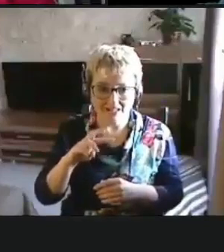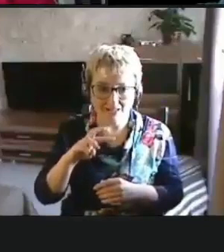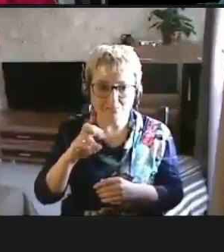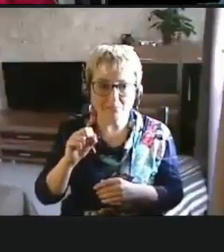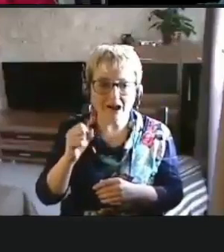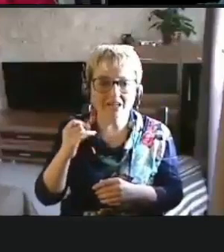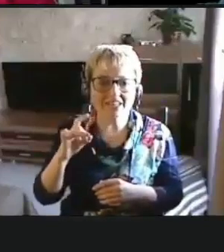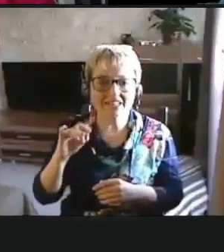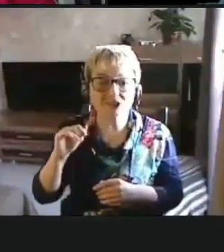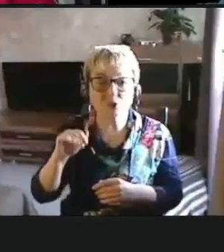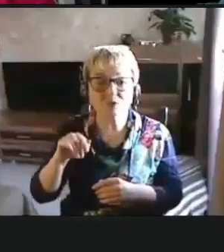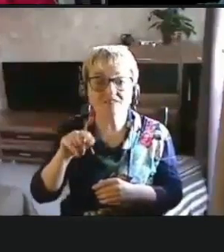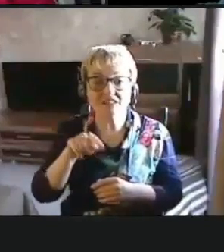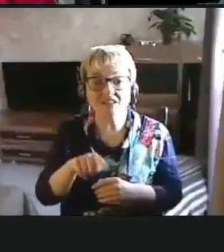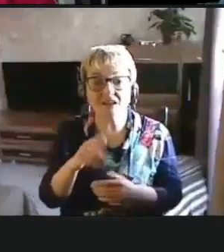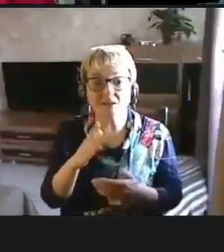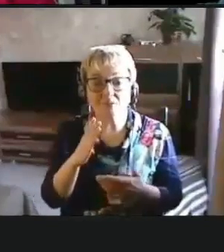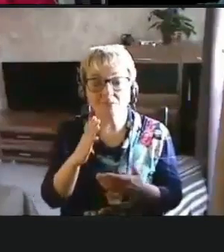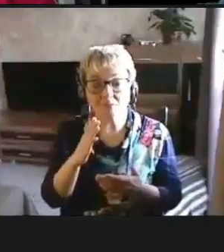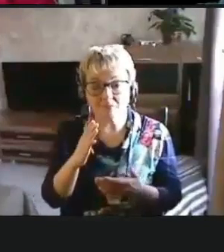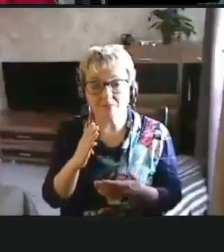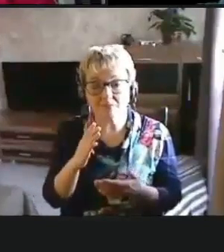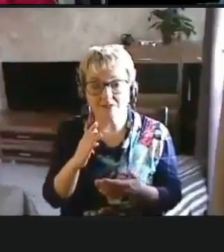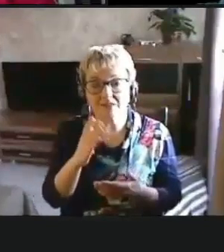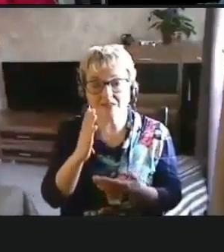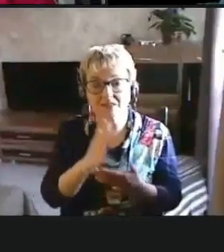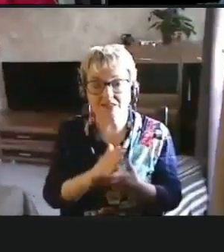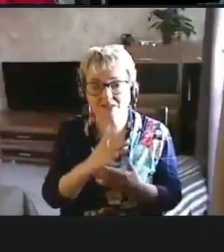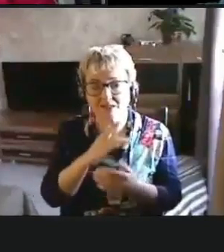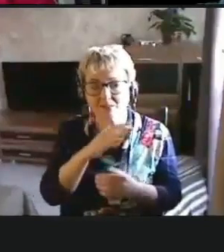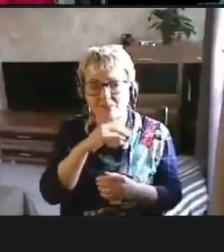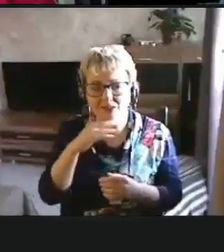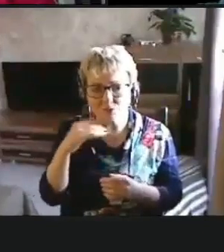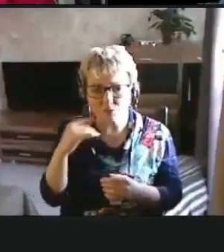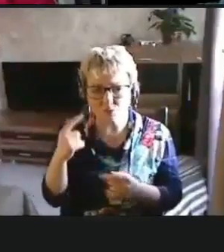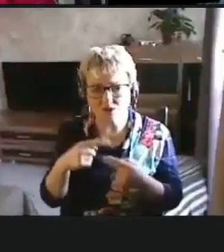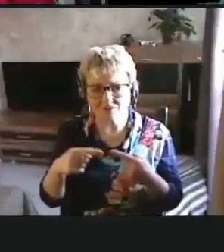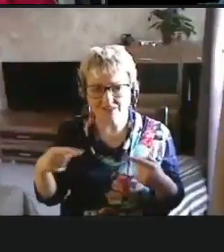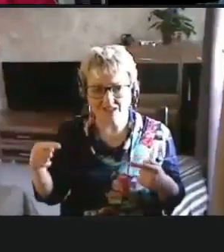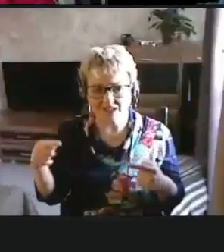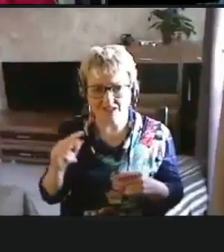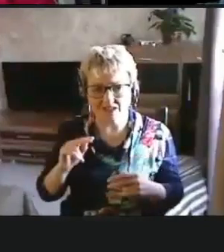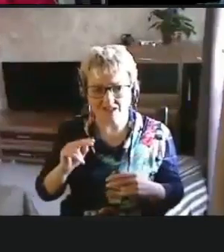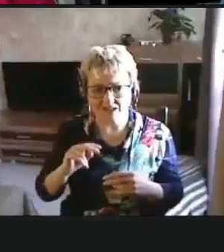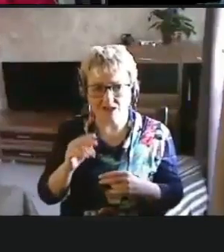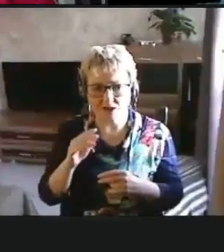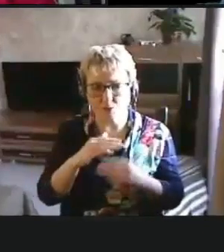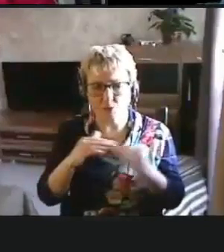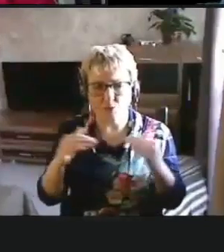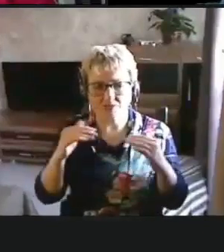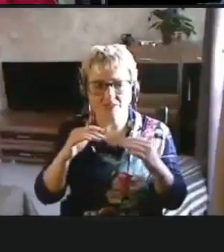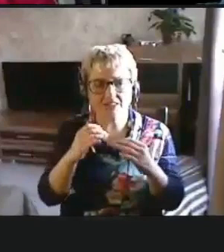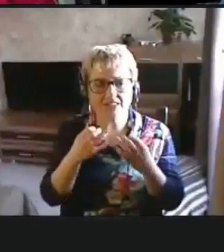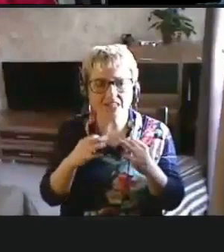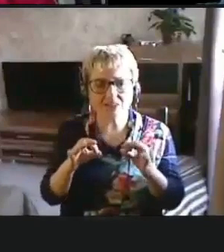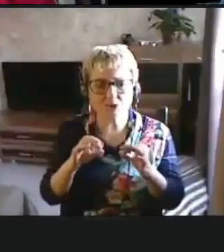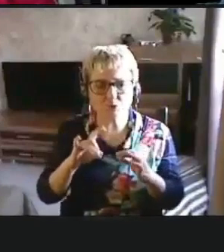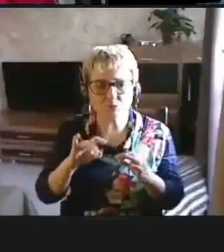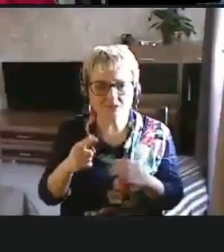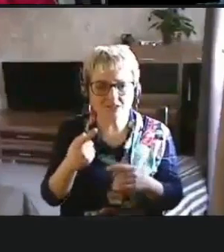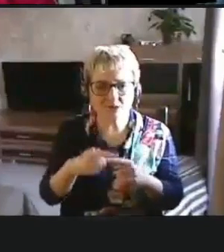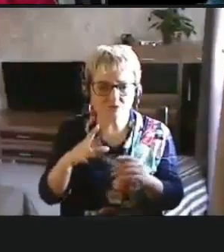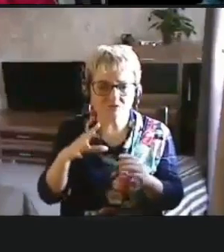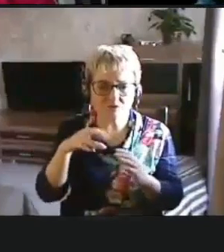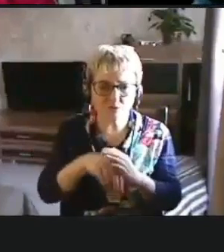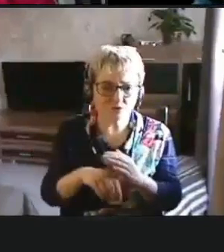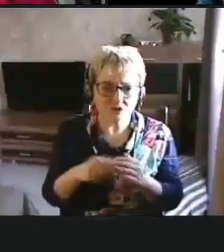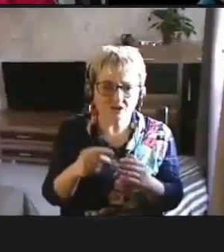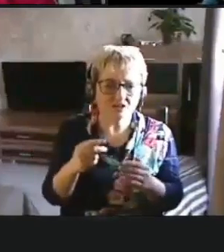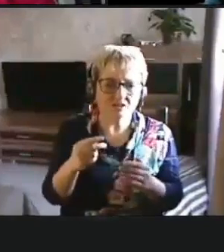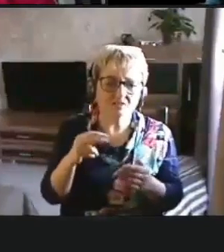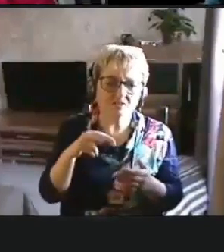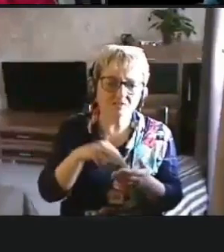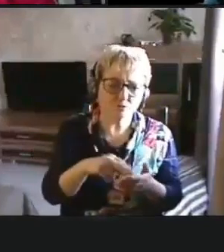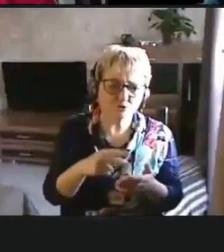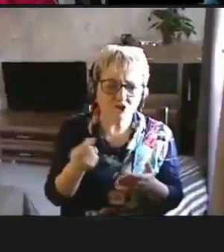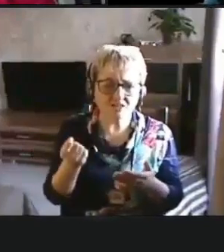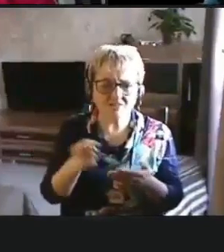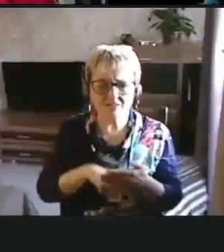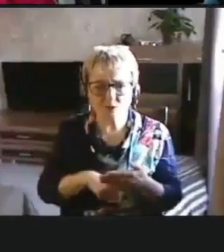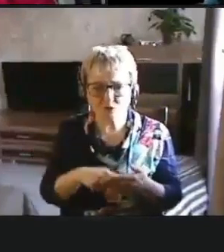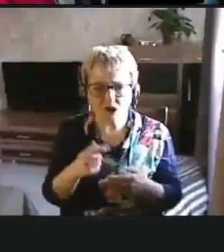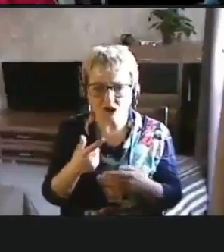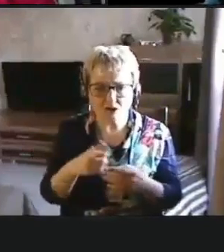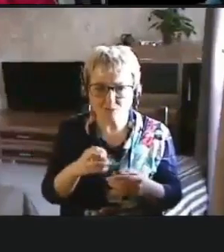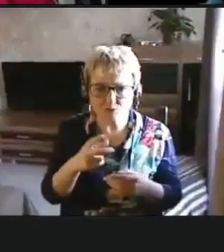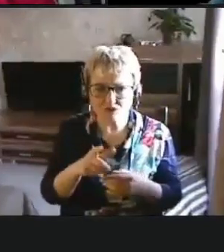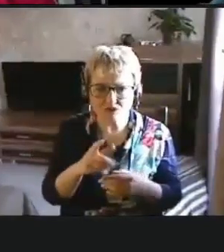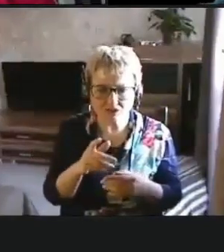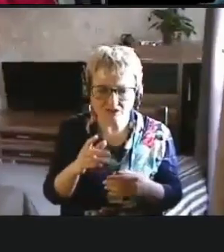и в нем есть много всяких функций доступности, которые можно включать-выключать, а некоторые